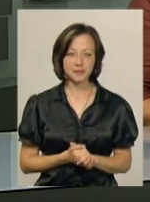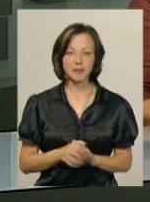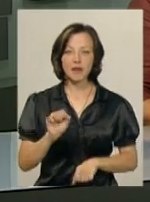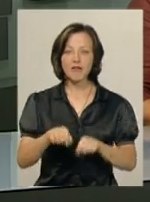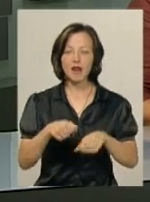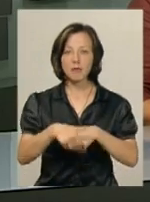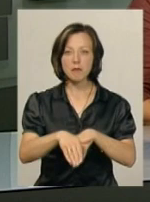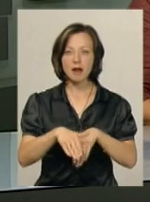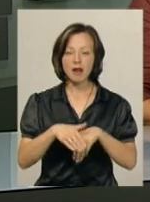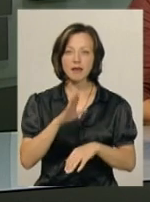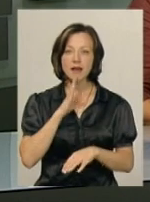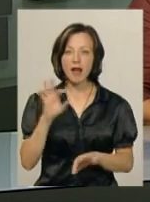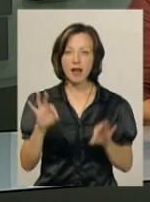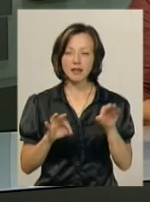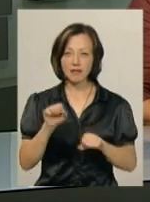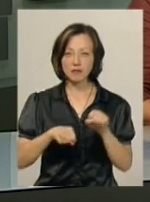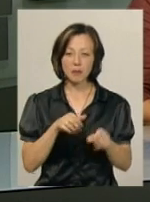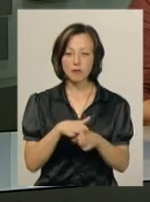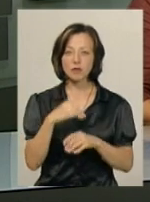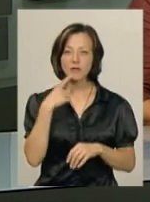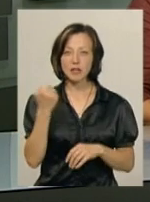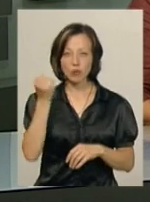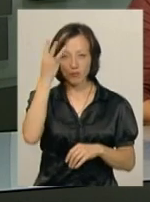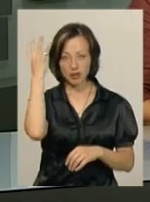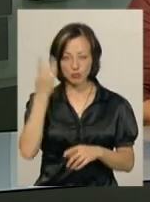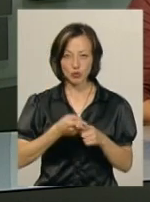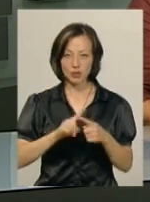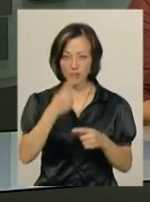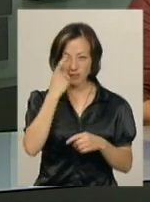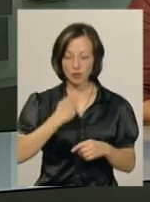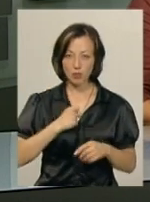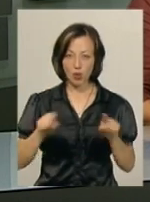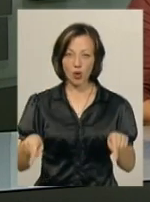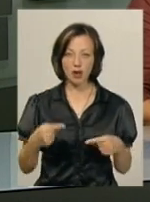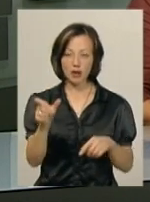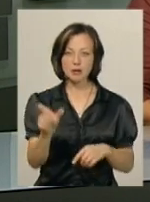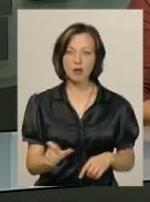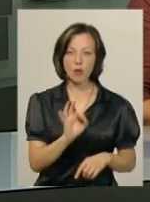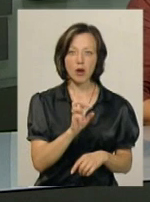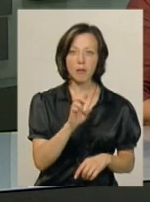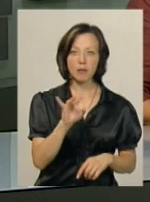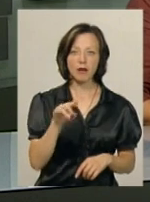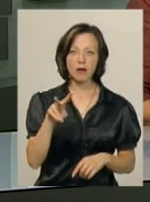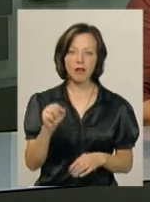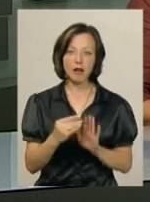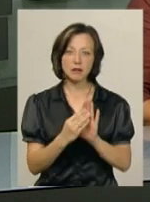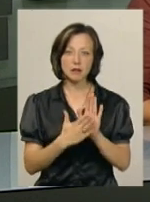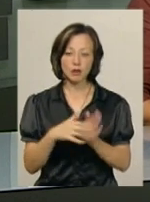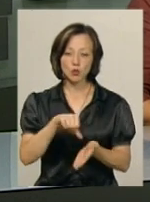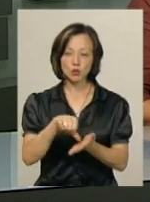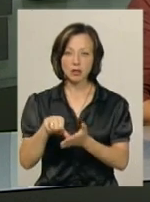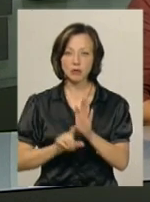Велопарад «Леді на велосипеді» відбудеться в неділю у Хмельницькому. Про це нам повідомила його організаторка Ольга Брила. Реєстрація